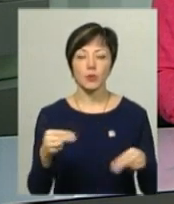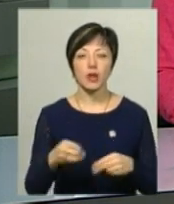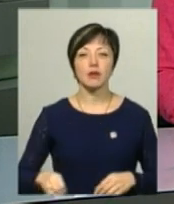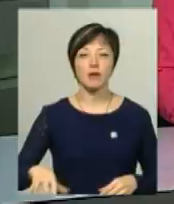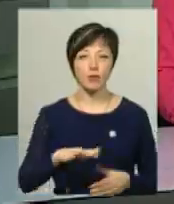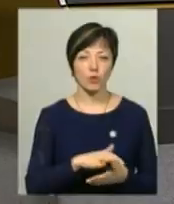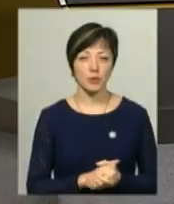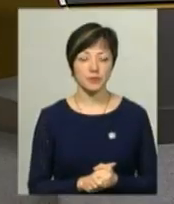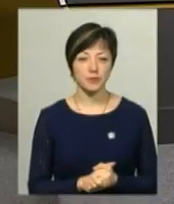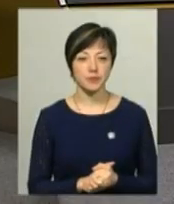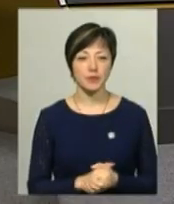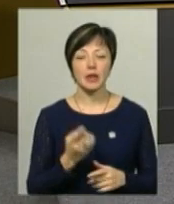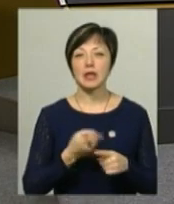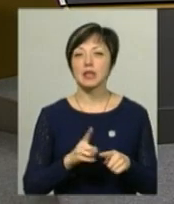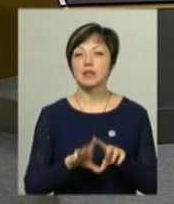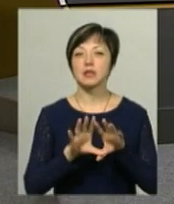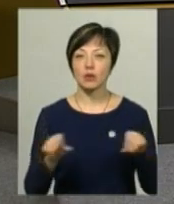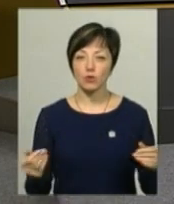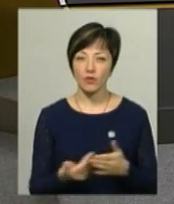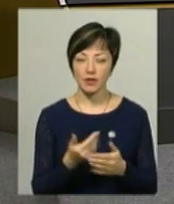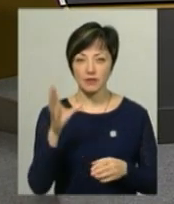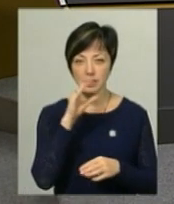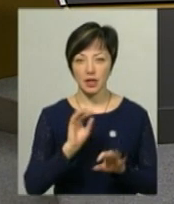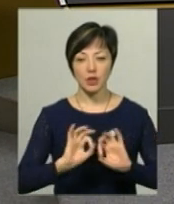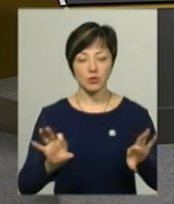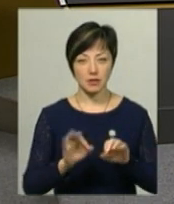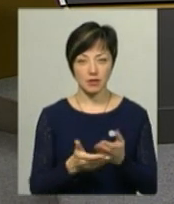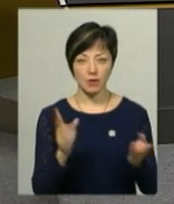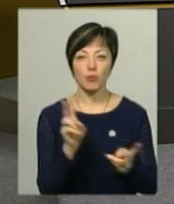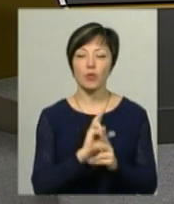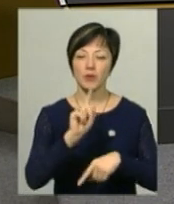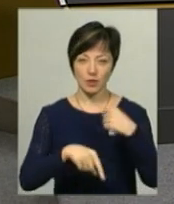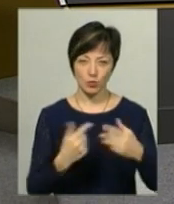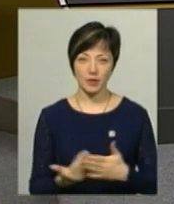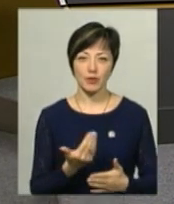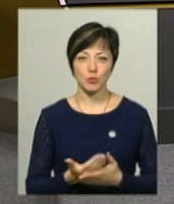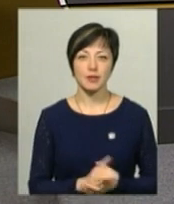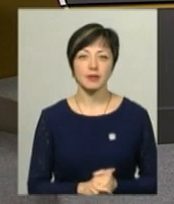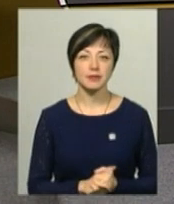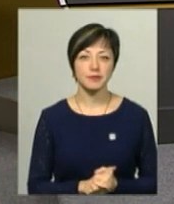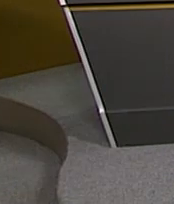Європи. Наразі це усі новини, які ми встигли для вас підготувати. Побачимось у наступних випусках.